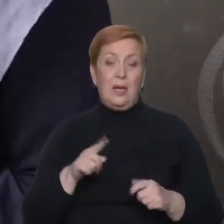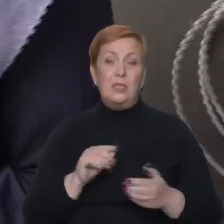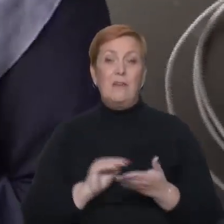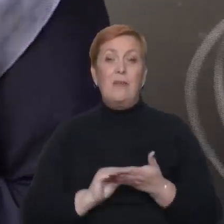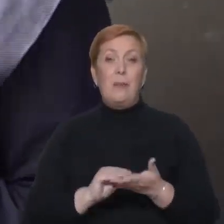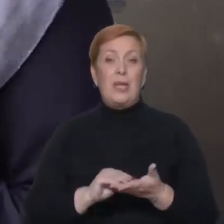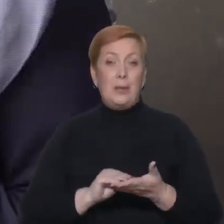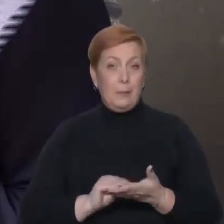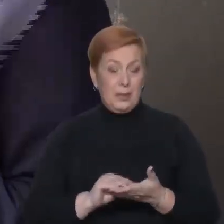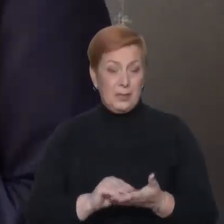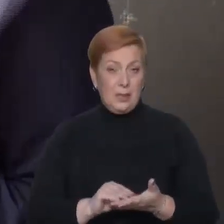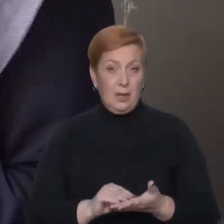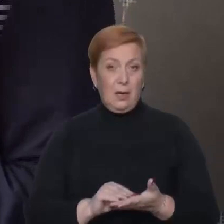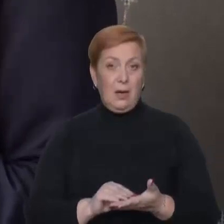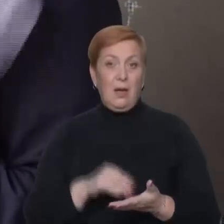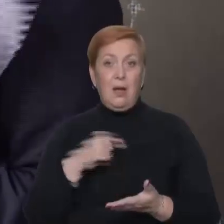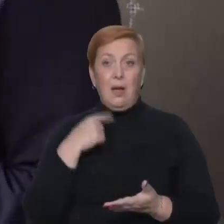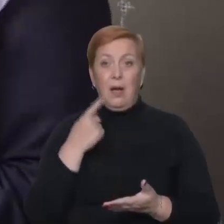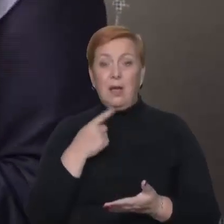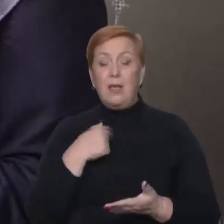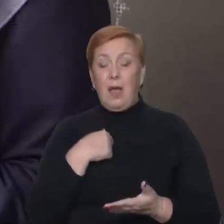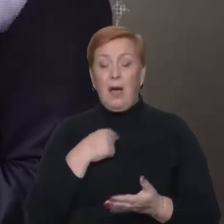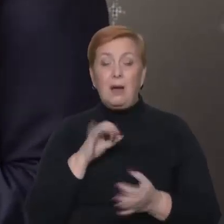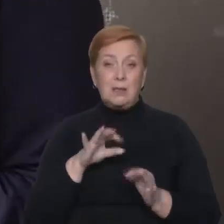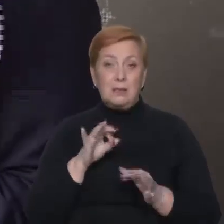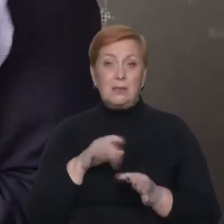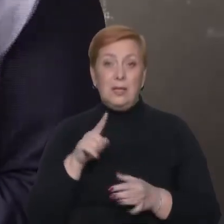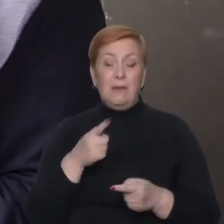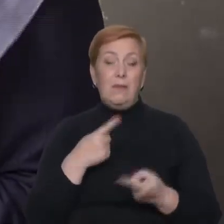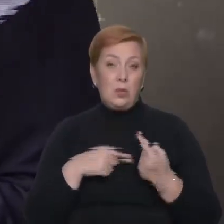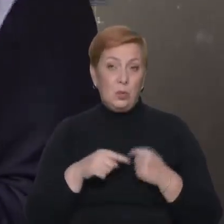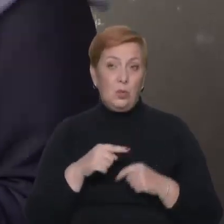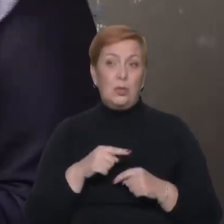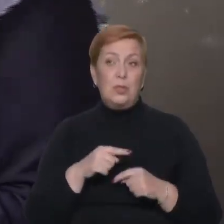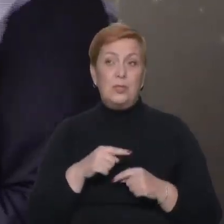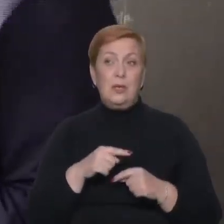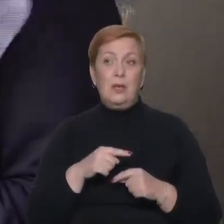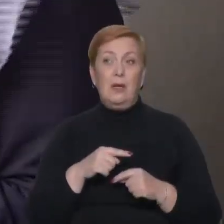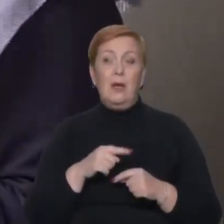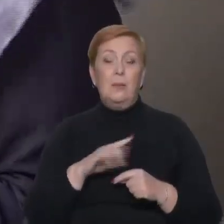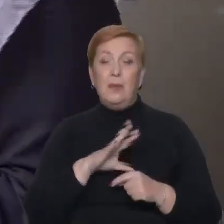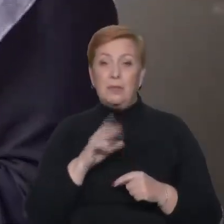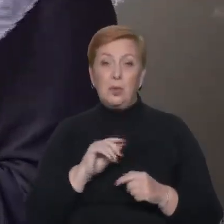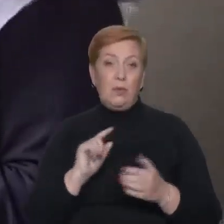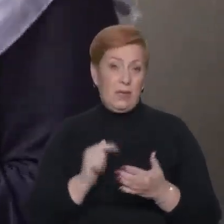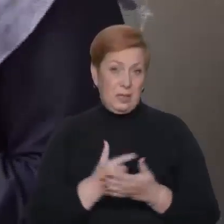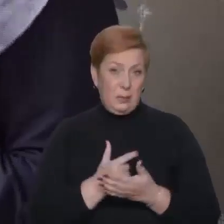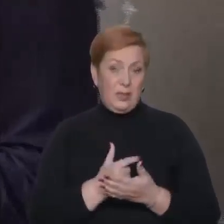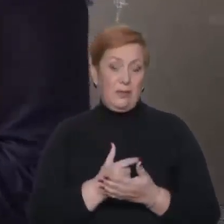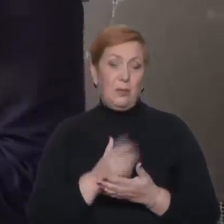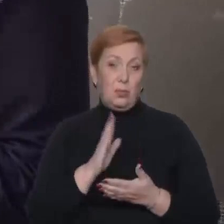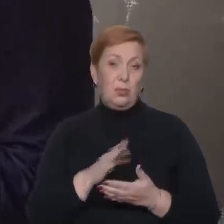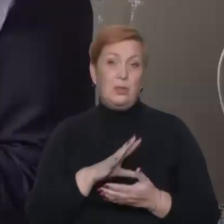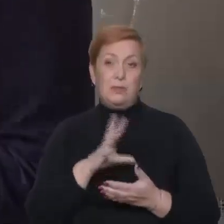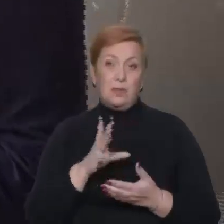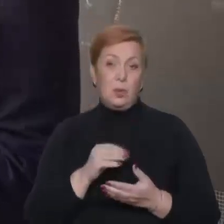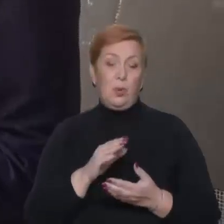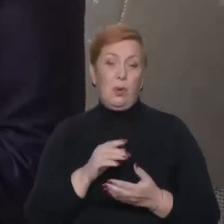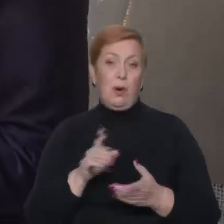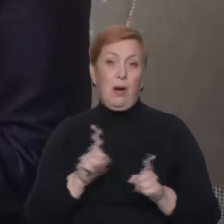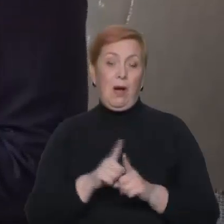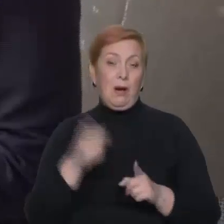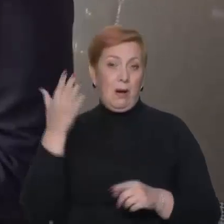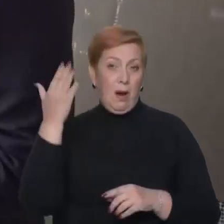я йому кажу, що ти повернешся, ми все, іншалах, вас обновимо. І будуть знову у нас, як і раніше,